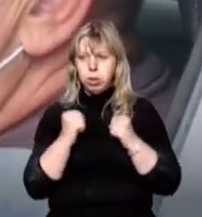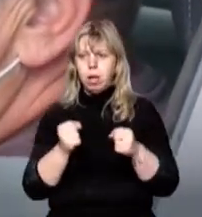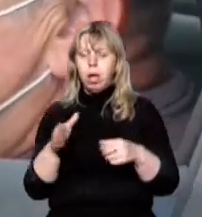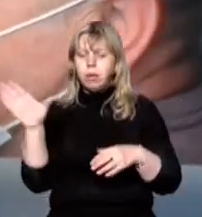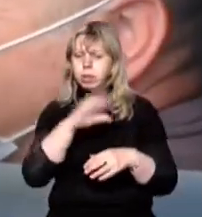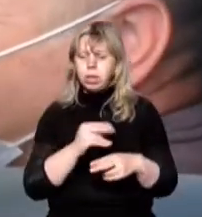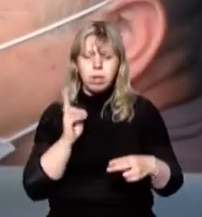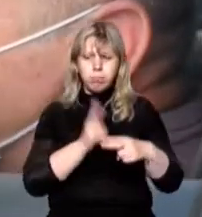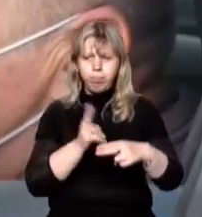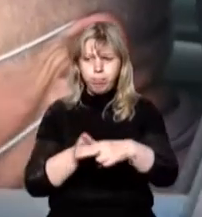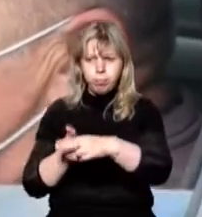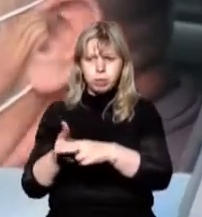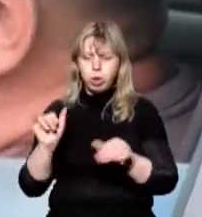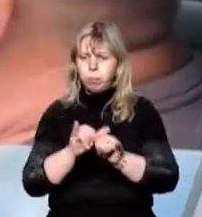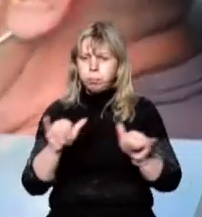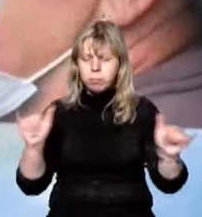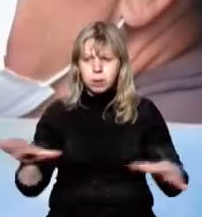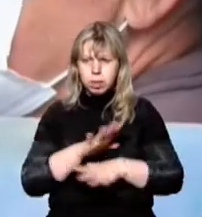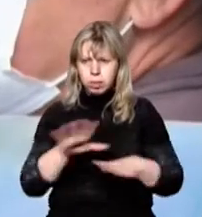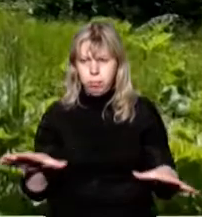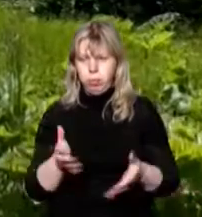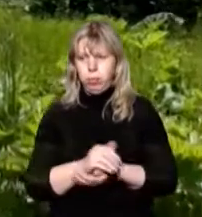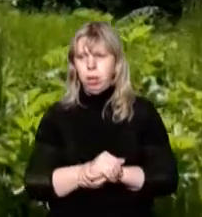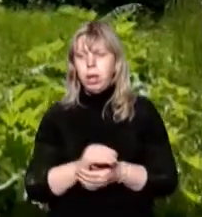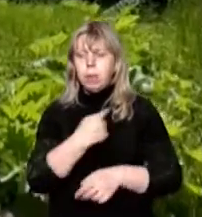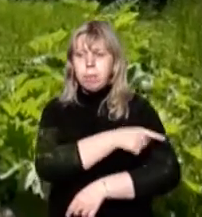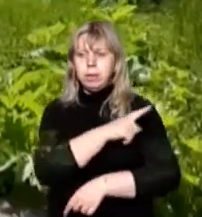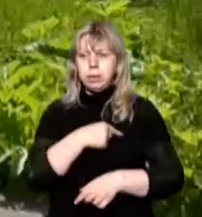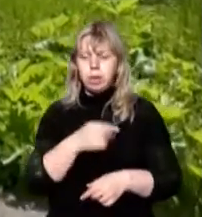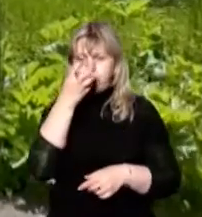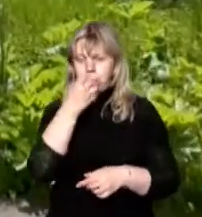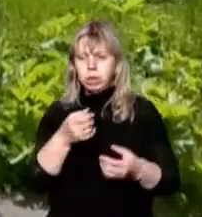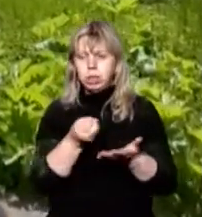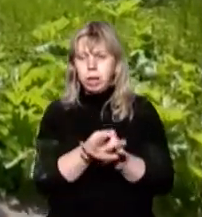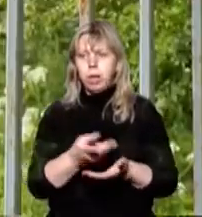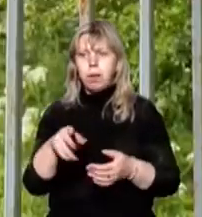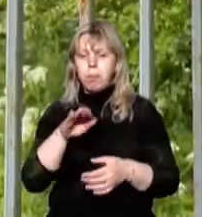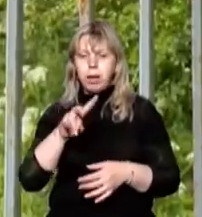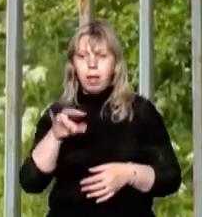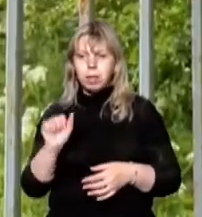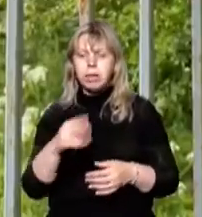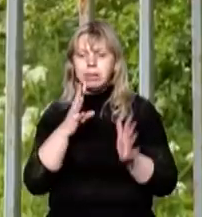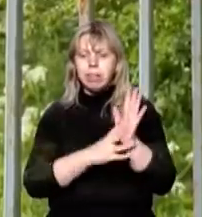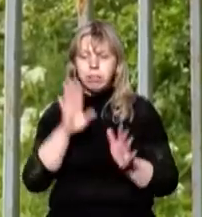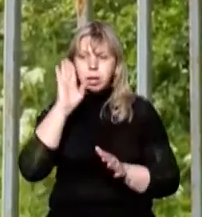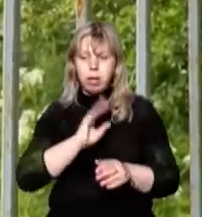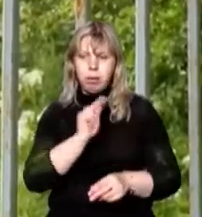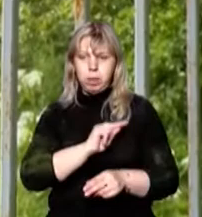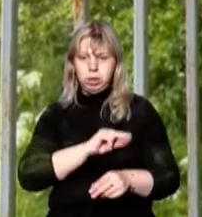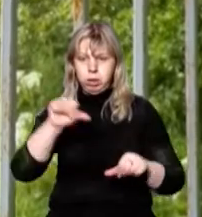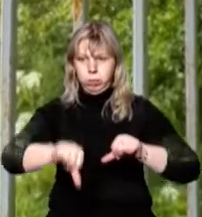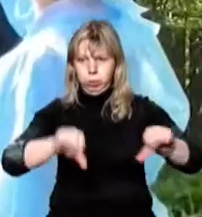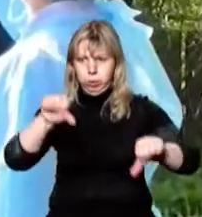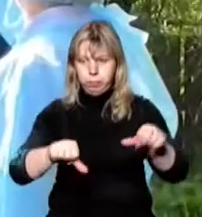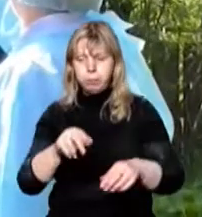вживають ці заходи, щоб забегання поширеного вірусу. Медсестра Перечинської лікарні Маріанна Поліва з 9 ранку працює на